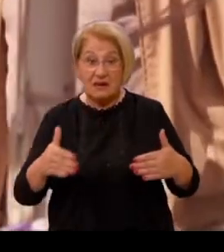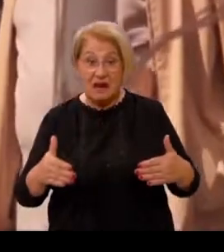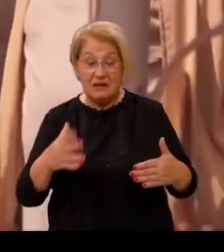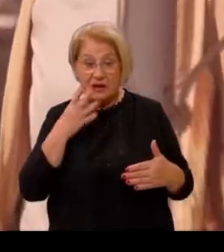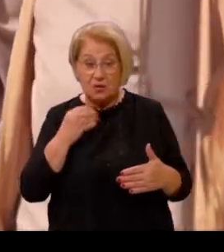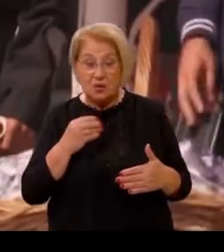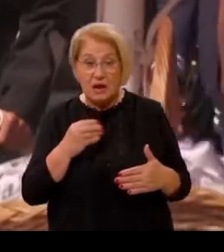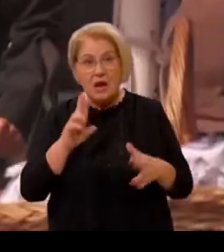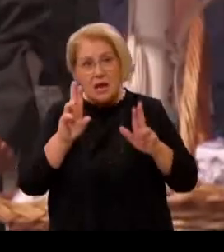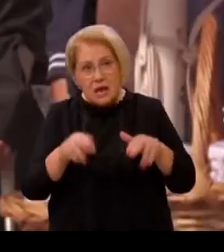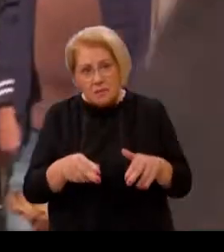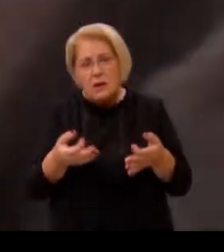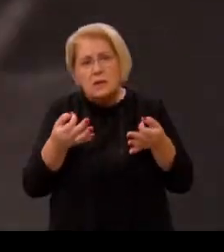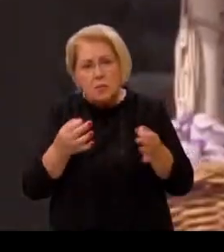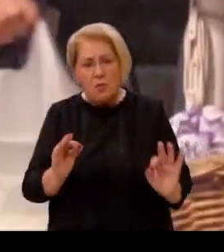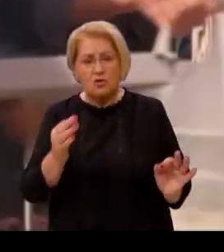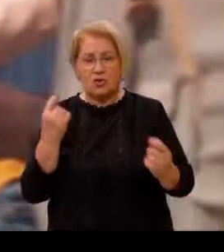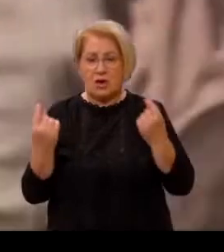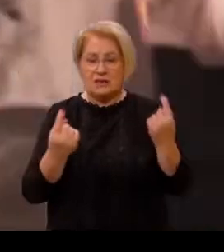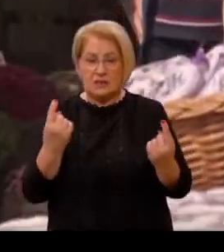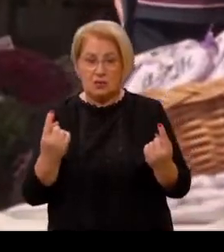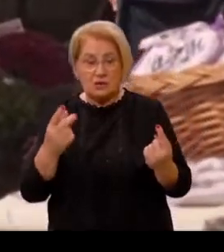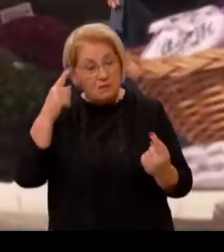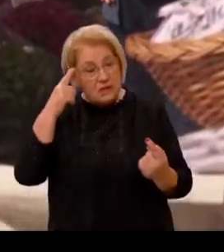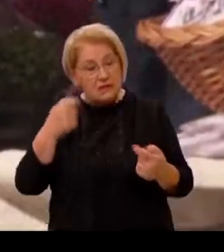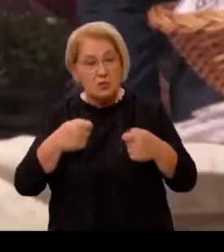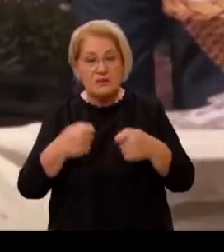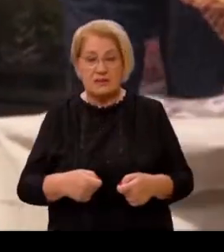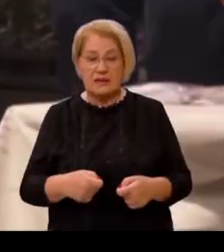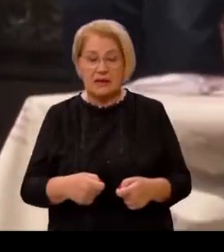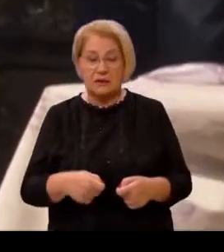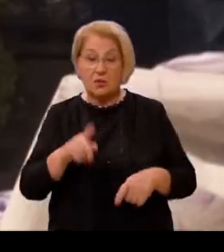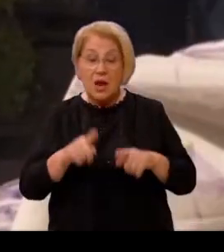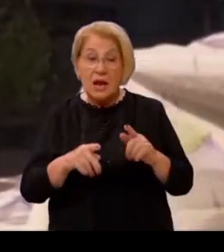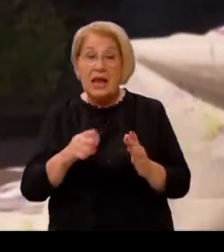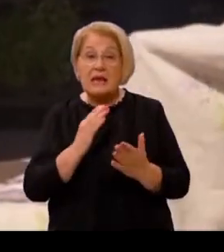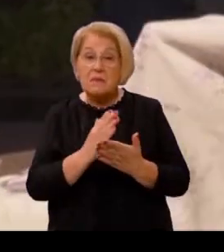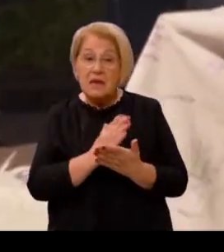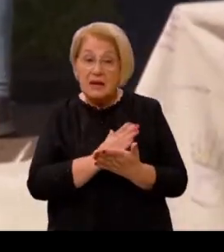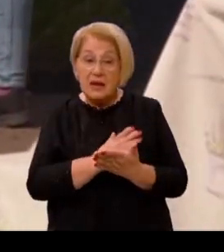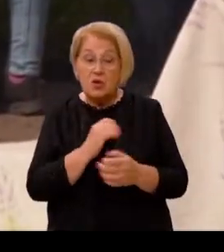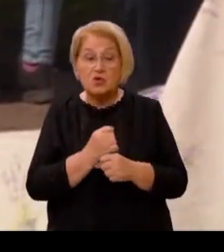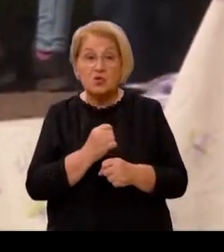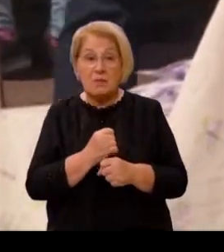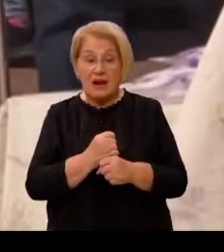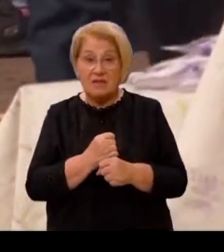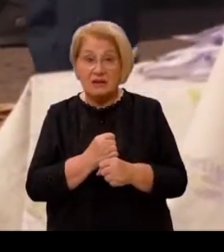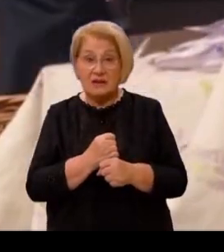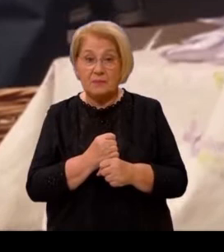najgorih scenarija. Mišljenja su u sindikatu umirovljenika Hrvatske. Neke mjere koje su poduzete prije svega,